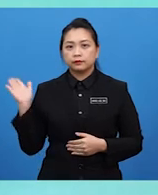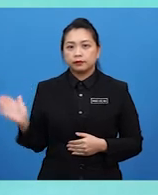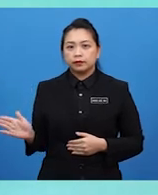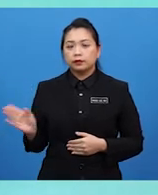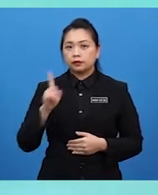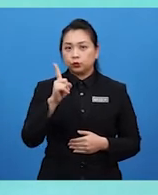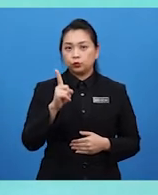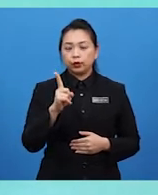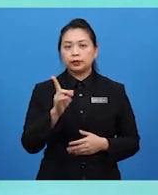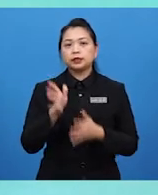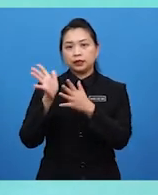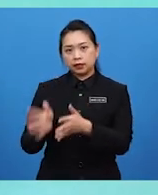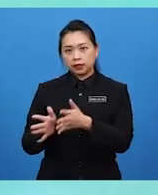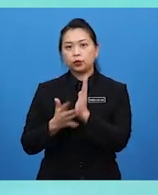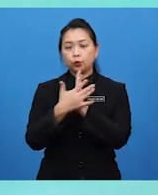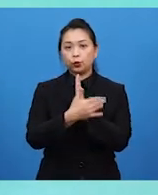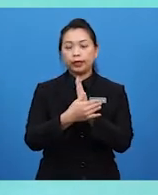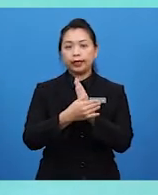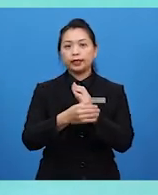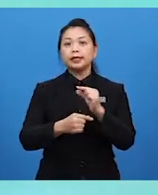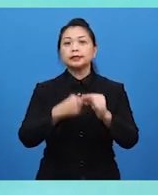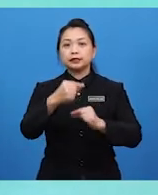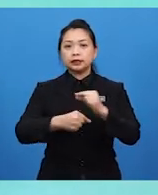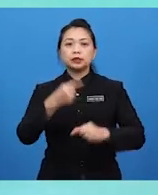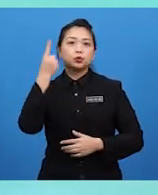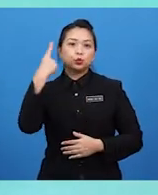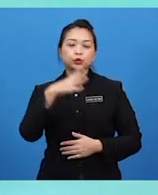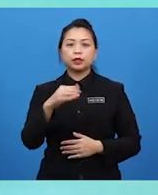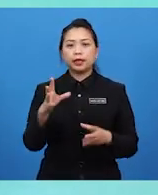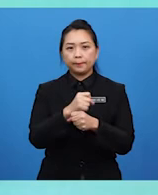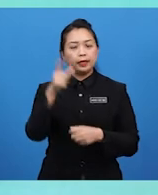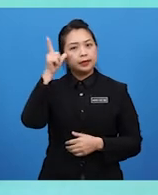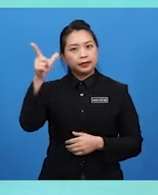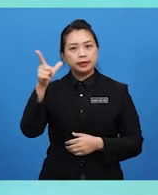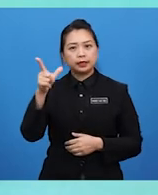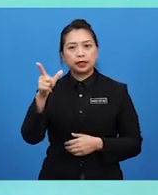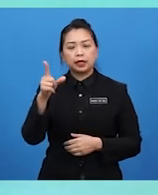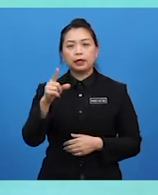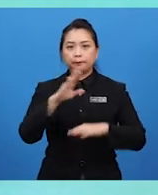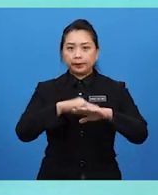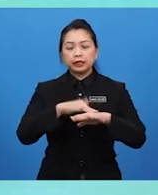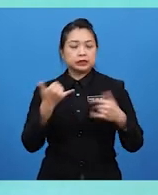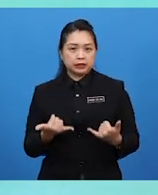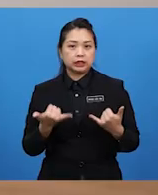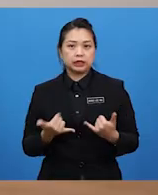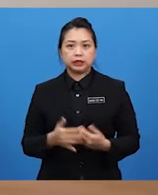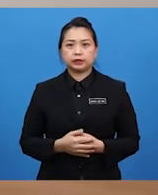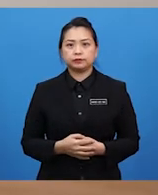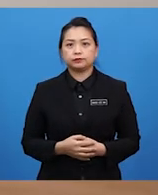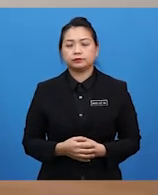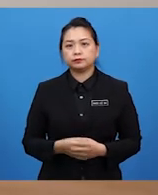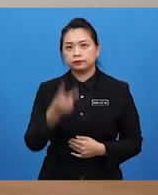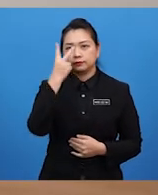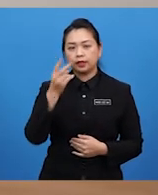suatu yang ditinggalkan oleh generasi terdahulu dan dapat dilihat pada generasi hari ini. Macam Cikgu Doys, masih